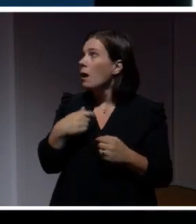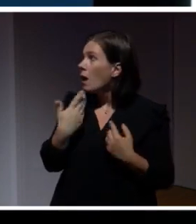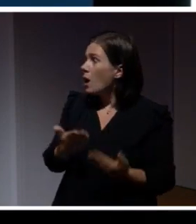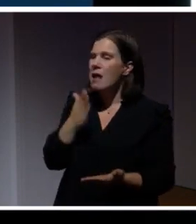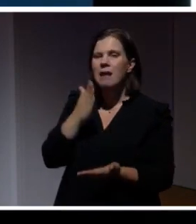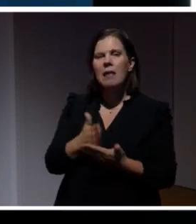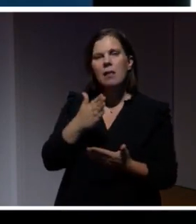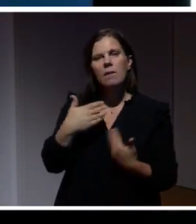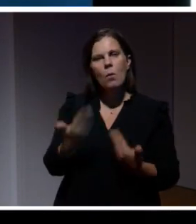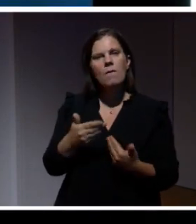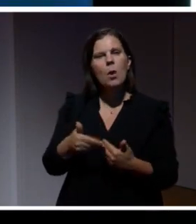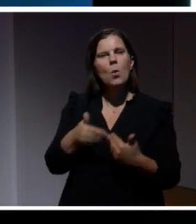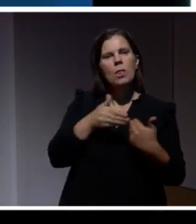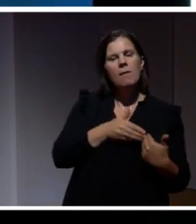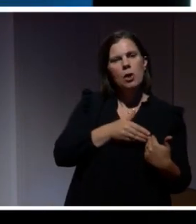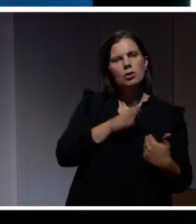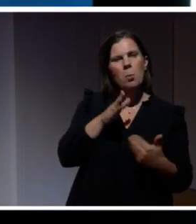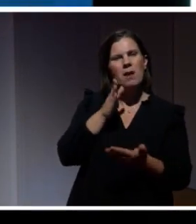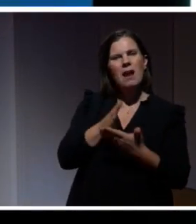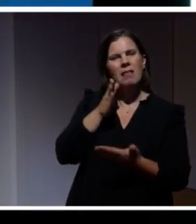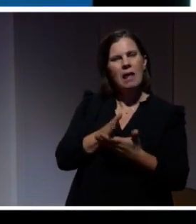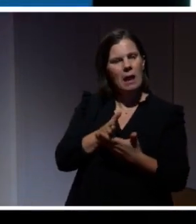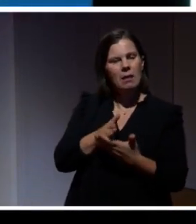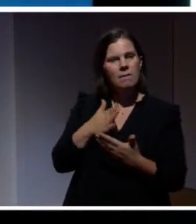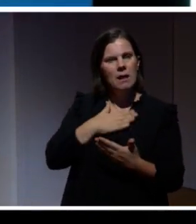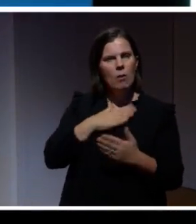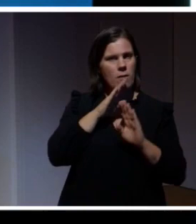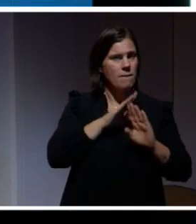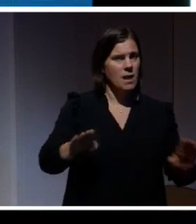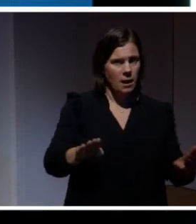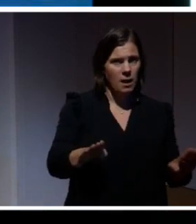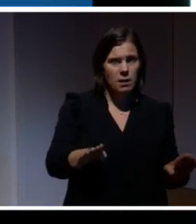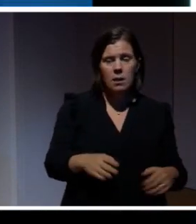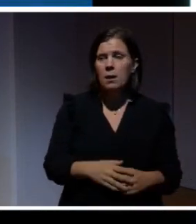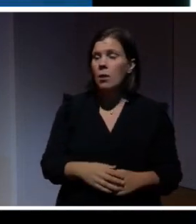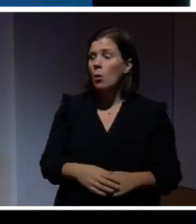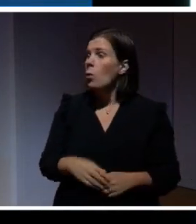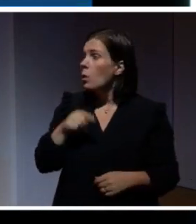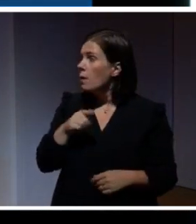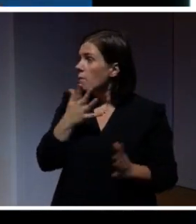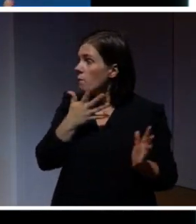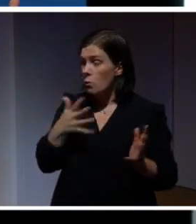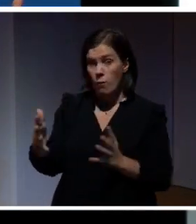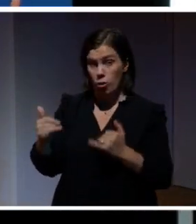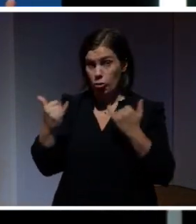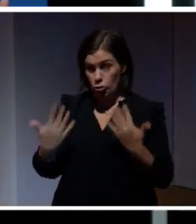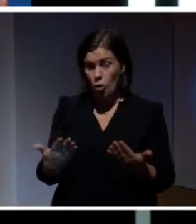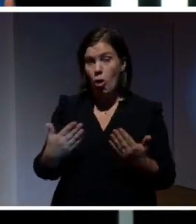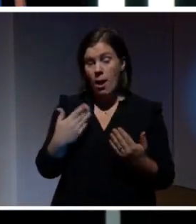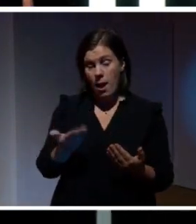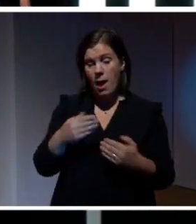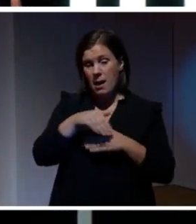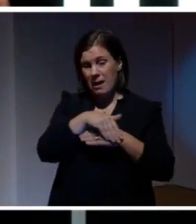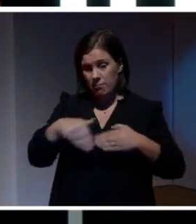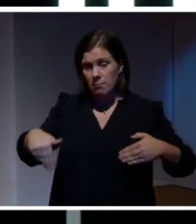alone, och beskrev det som en rättighet att få bli lämnad i fred. Det här präglar fortfarande synsättet på integritet, och vi